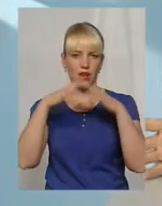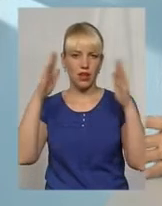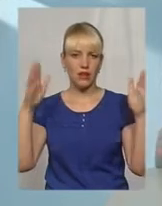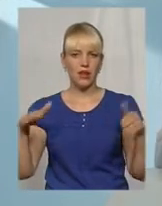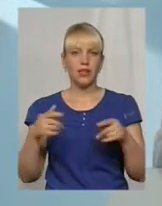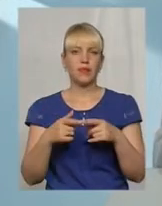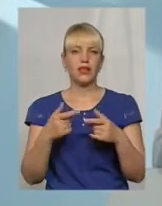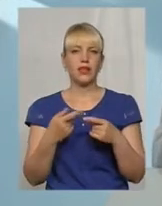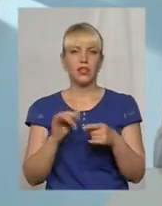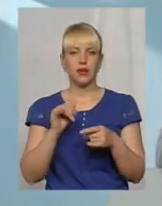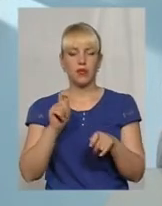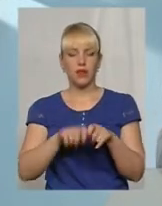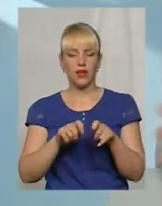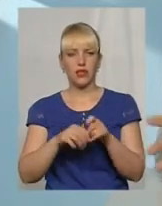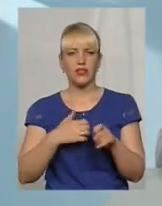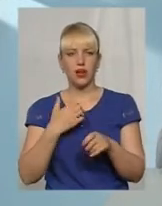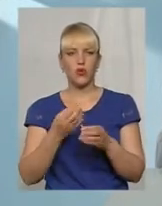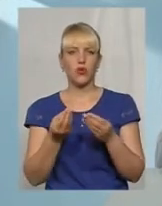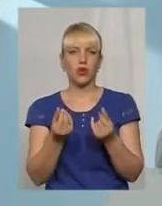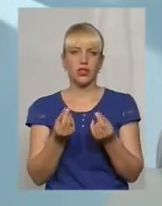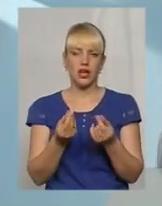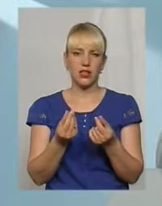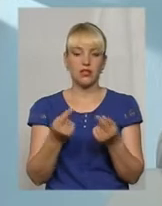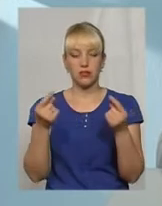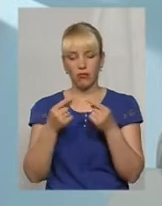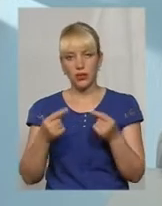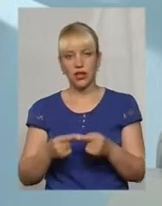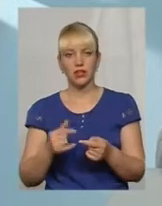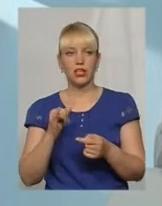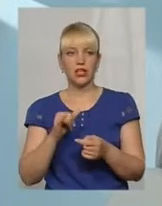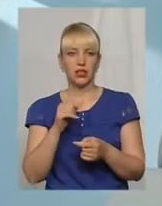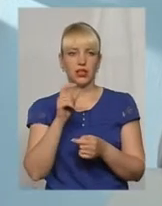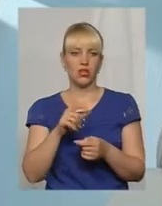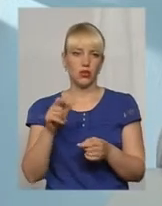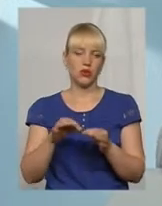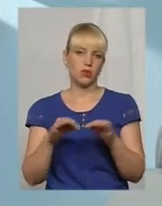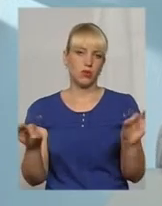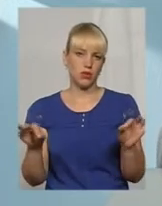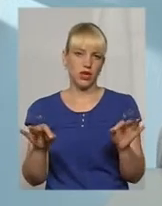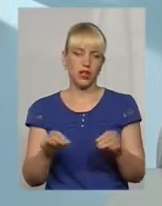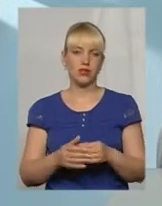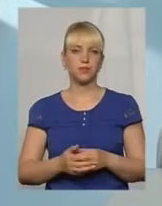проверяють їхню страховку, і, якщо треба, це десь потрібно, і вони це пропускають.